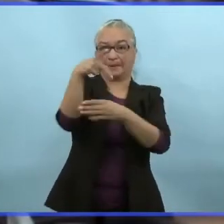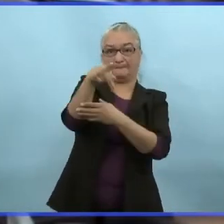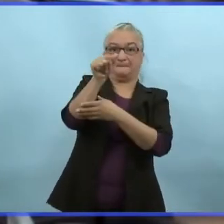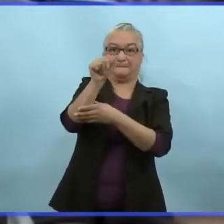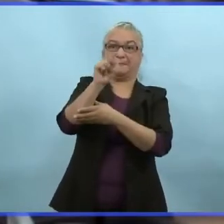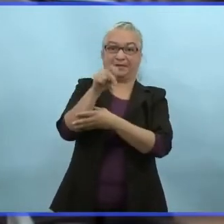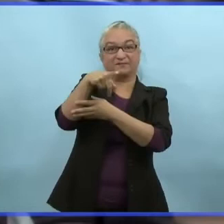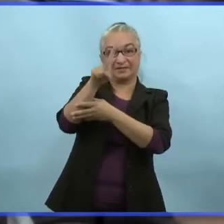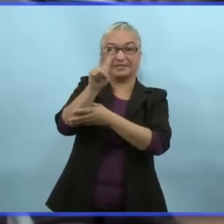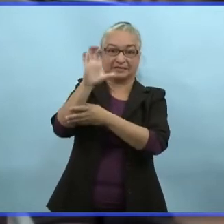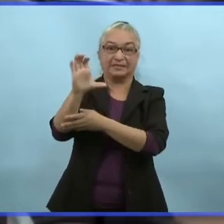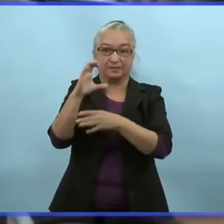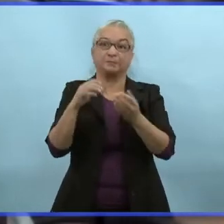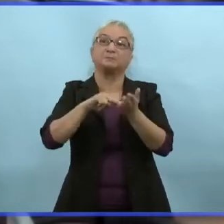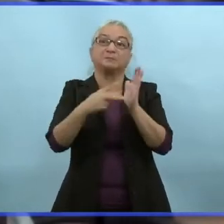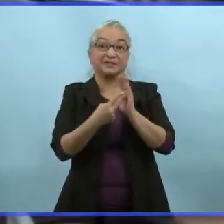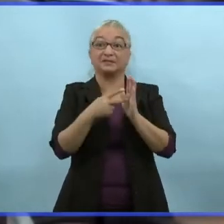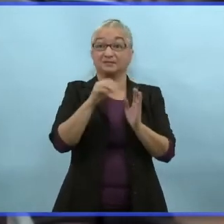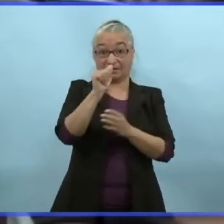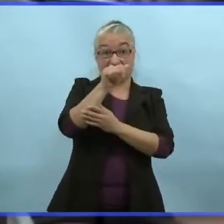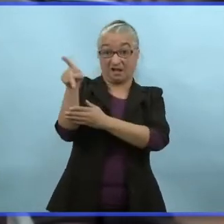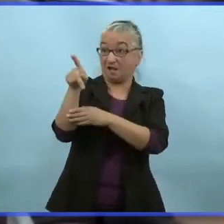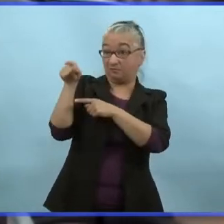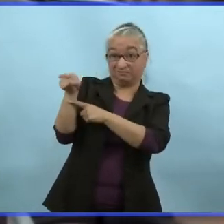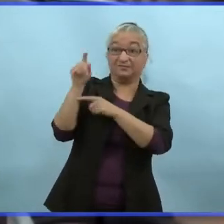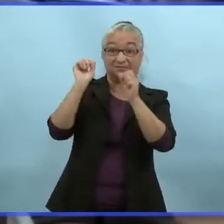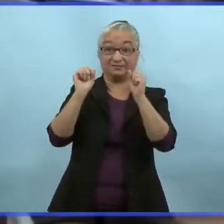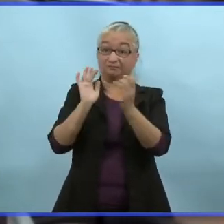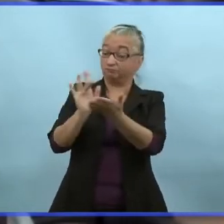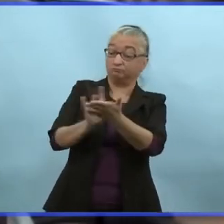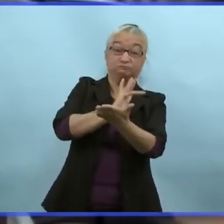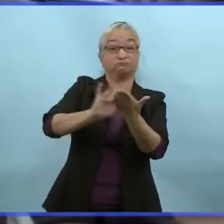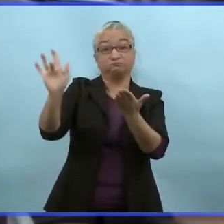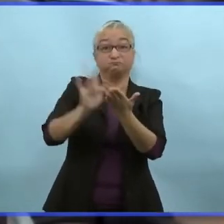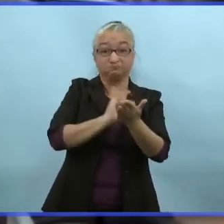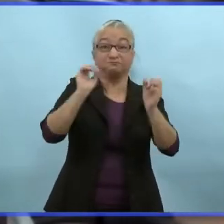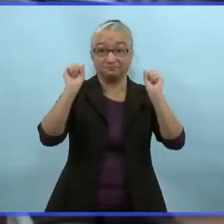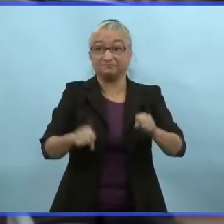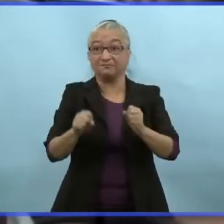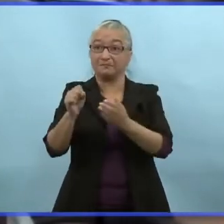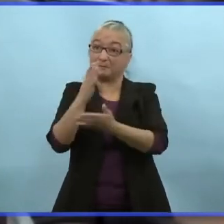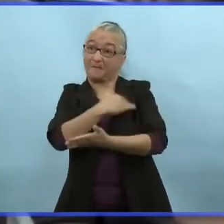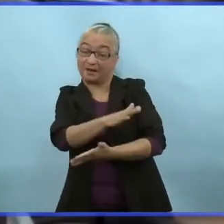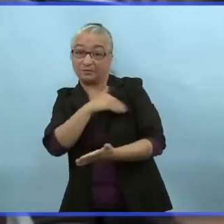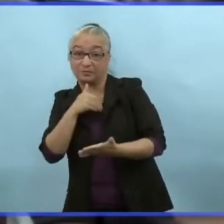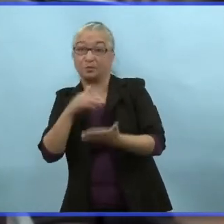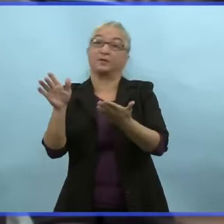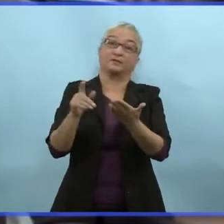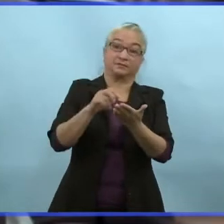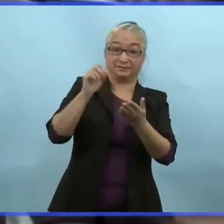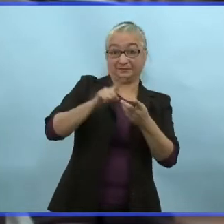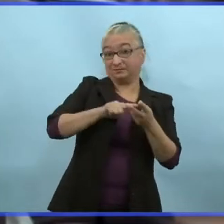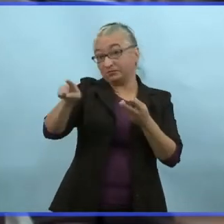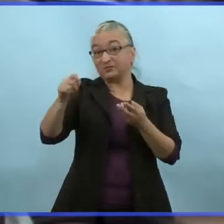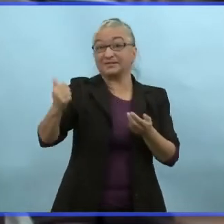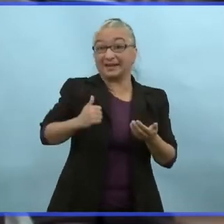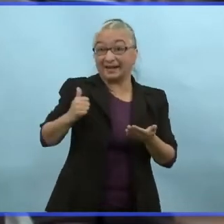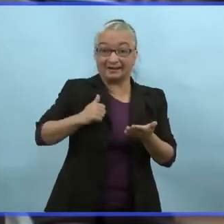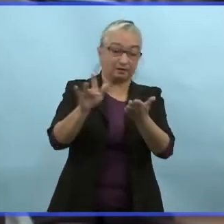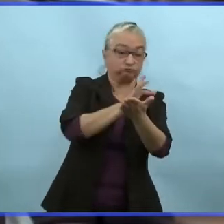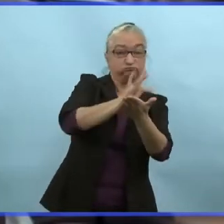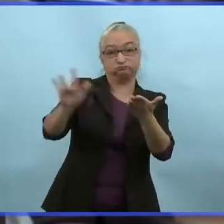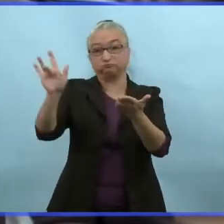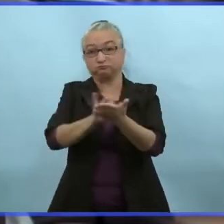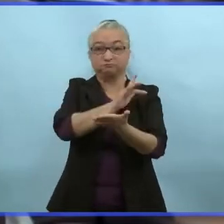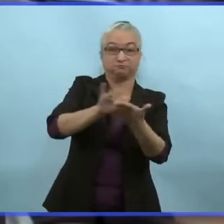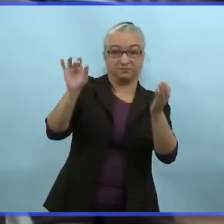vous pourrez passer de votre code QR provincial et canadien et choisir lequel montrer